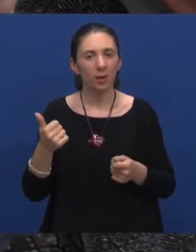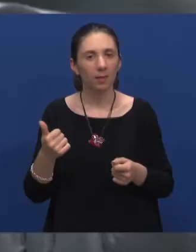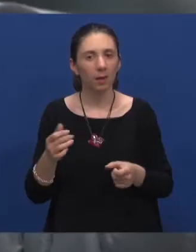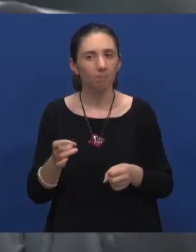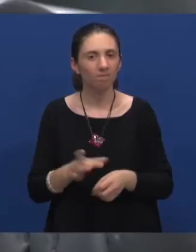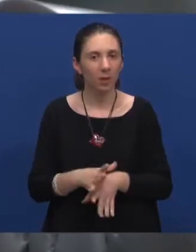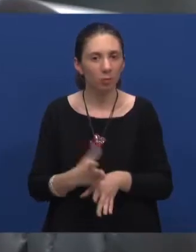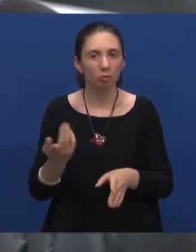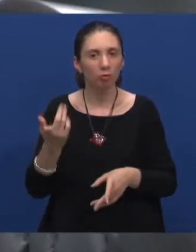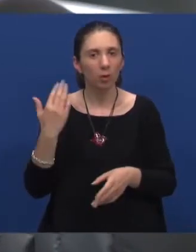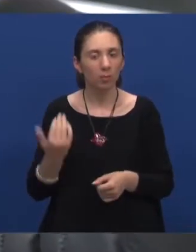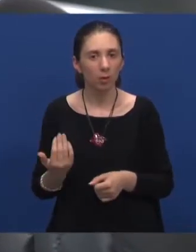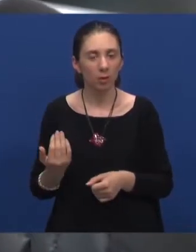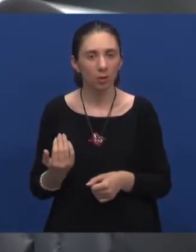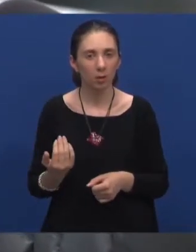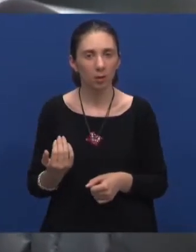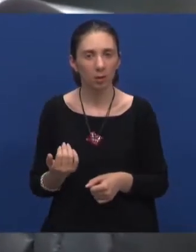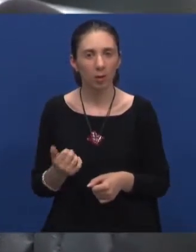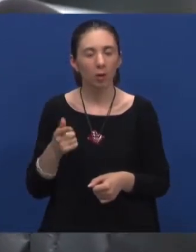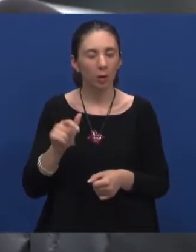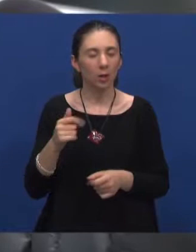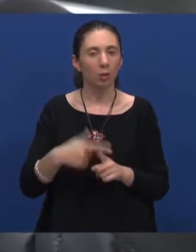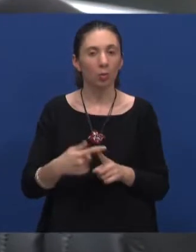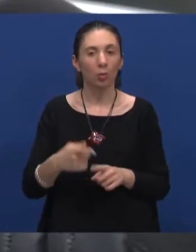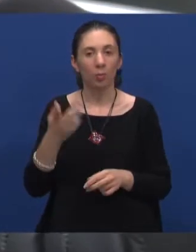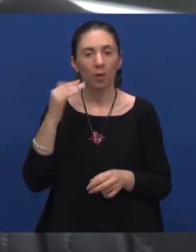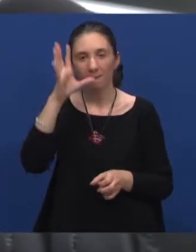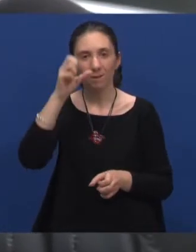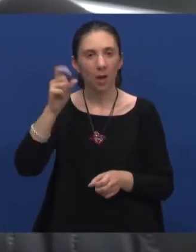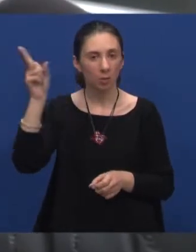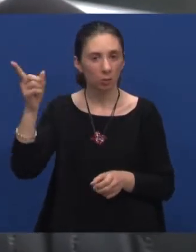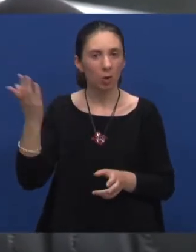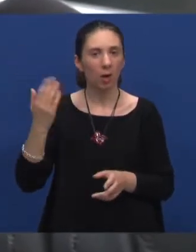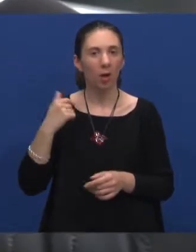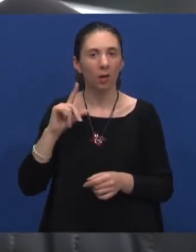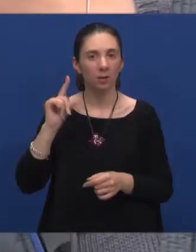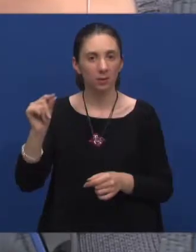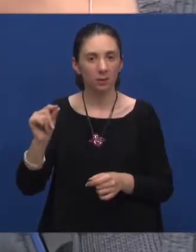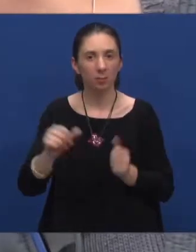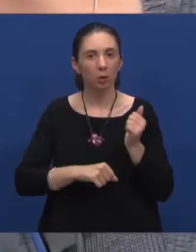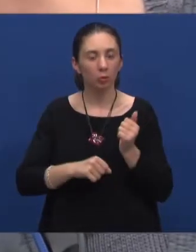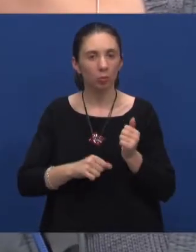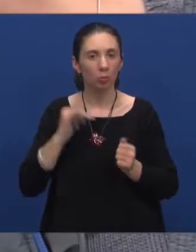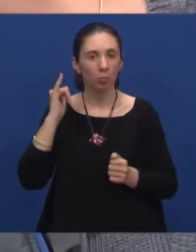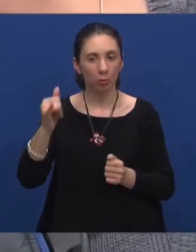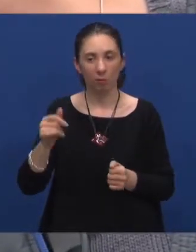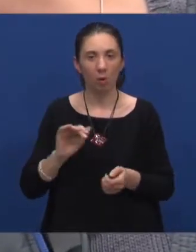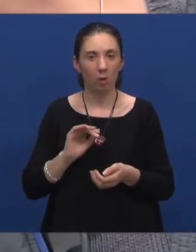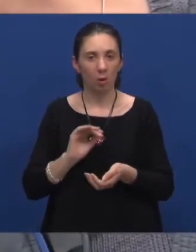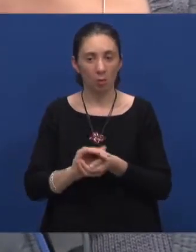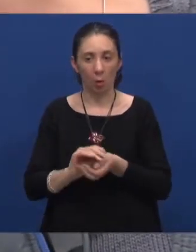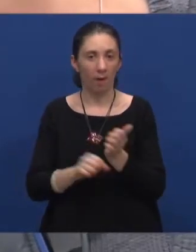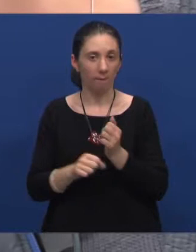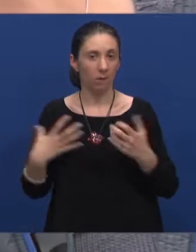nezgoda, pa što je to bilo? Da, da, to je bilo u Francuskoj kada sam išla na studijensko putovanje sa kolegama s